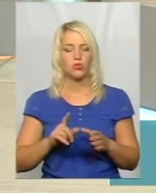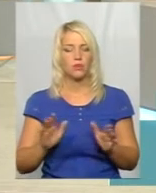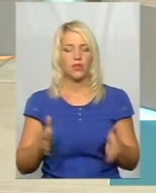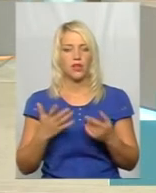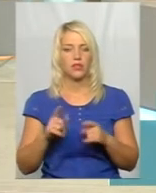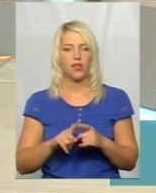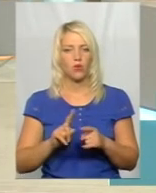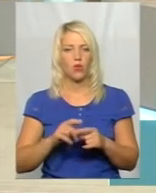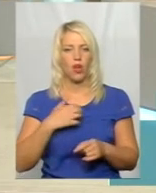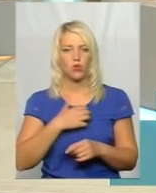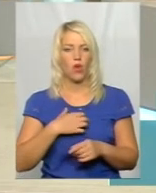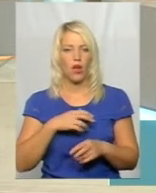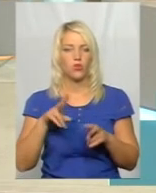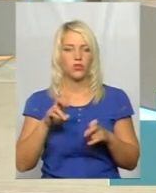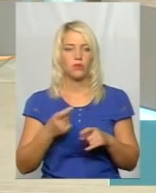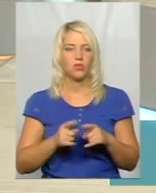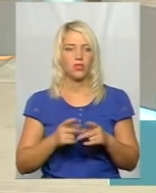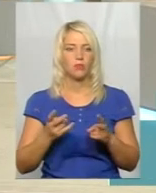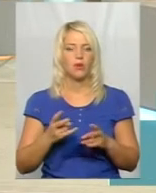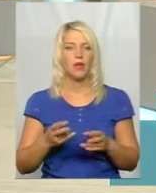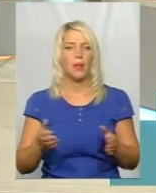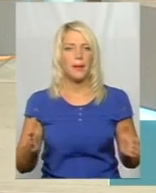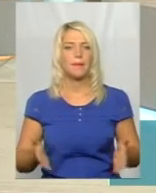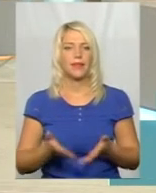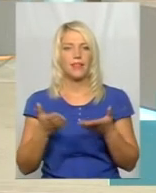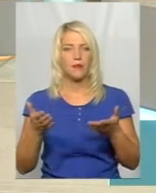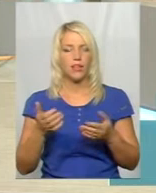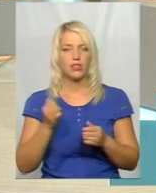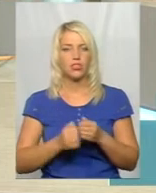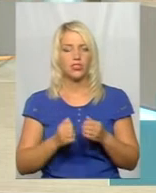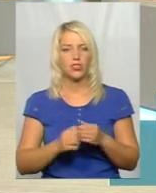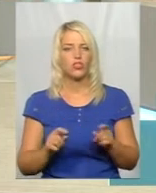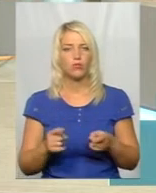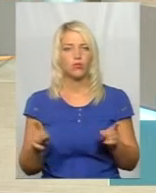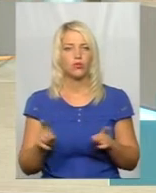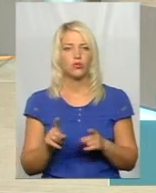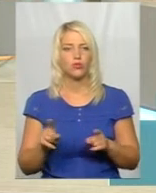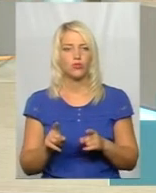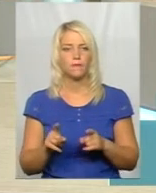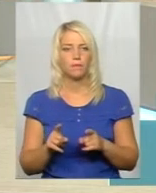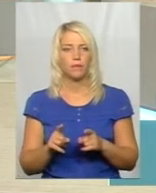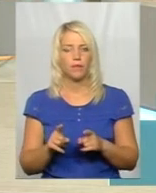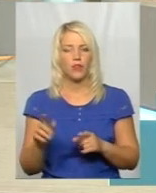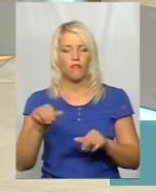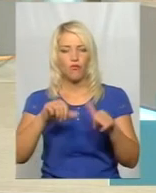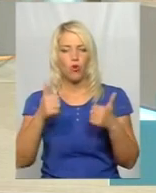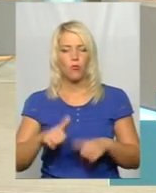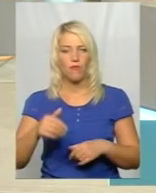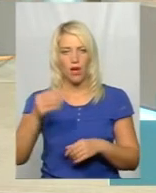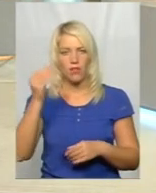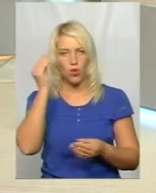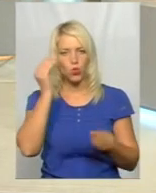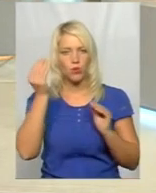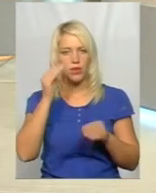актуальну тему. Її потрібно піднімати частіше, тому що формування якраз думки